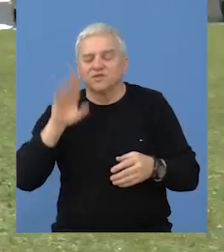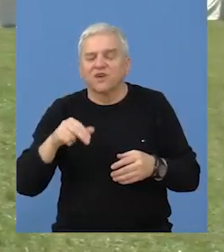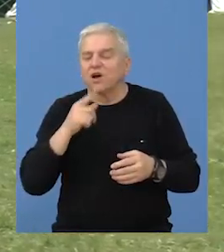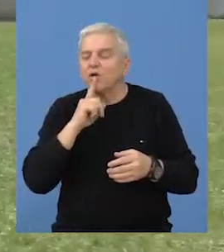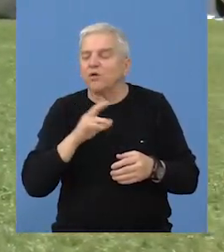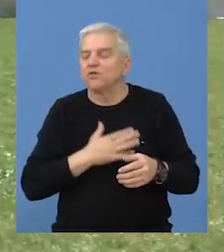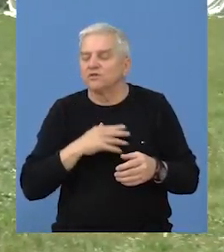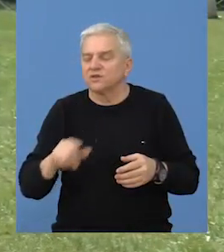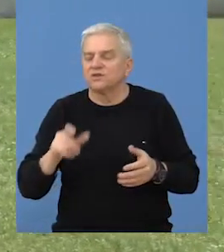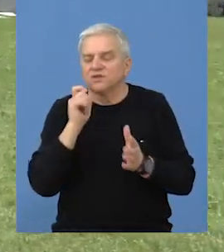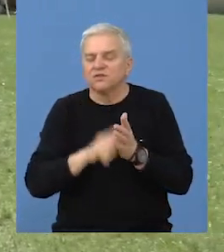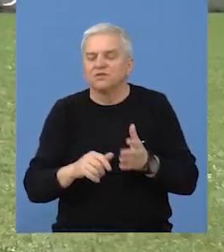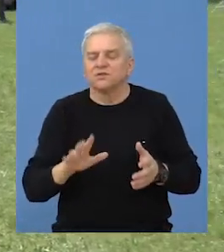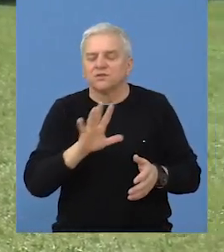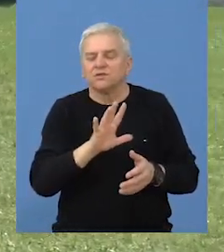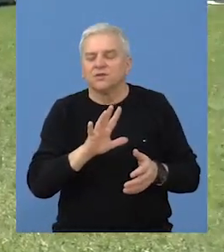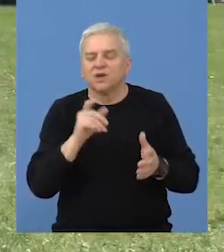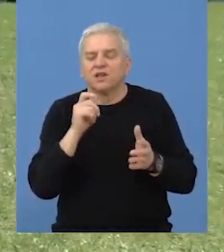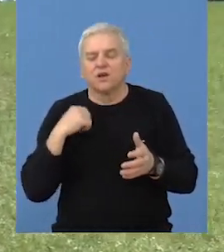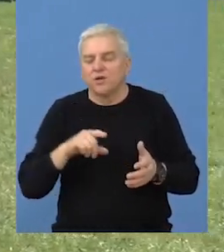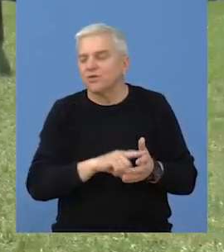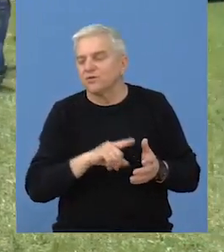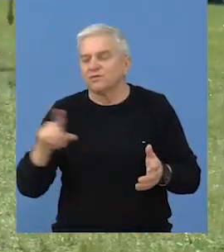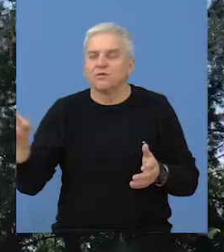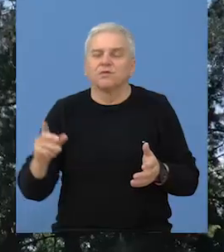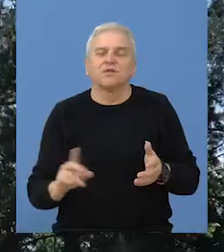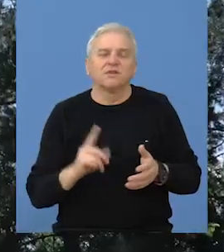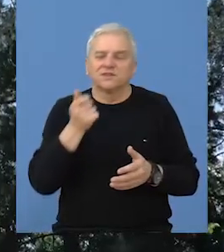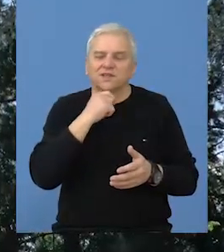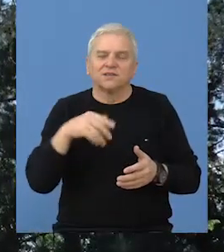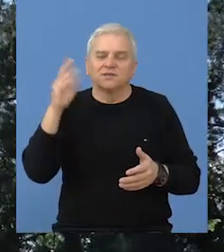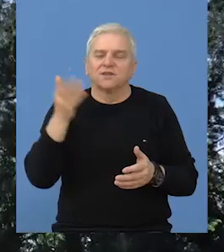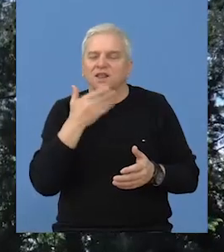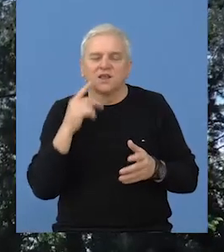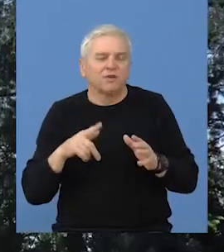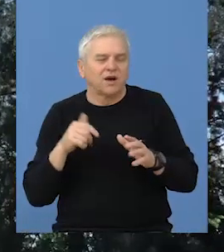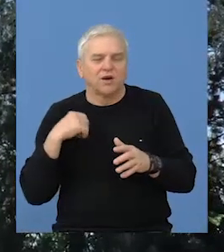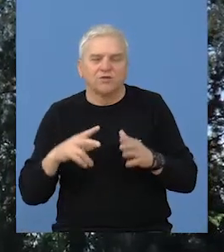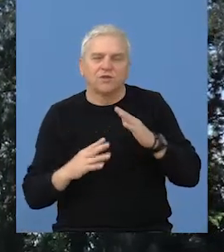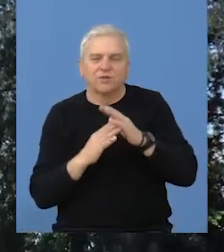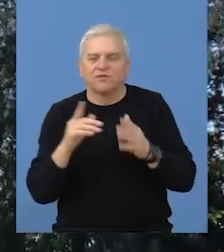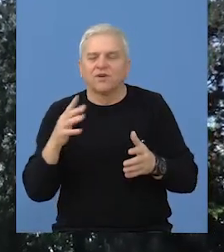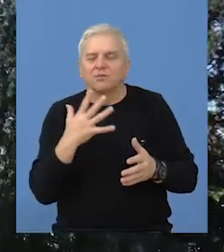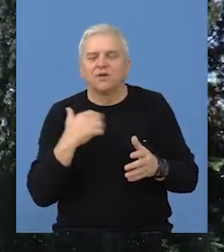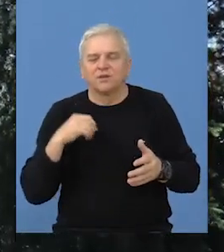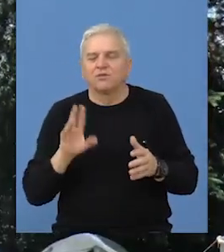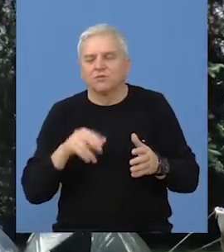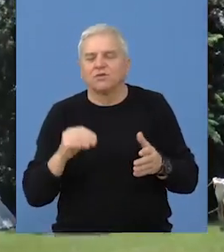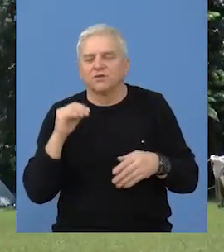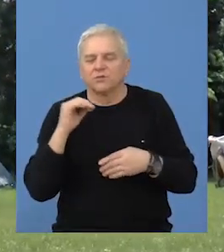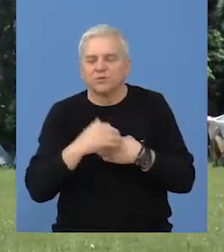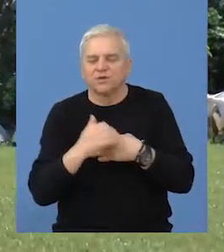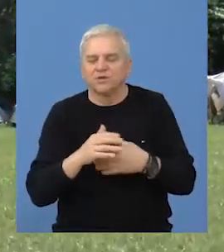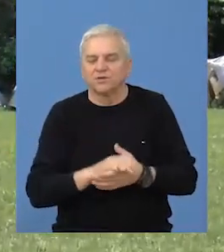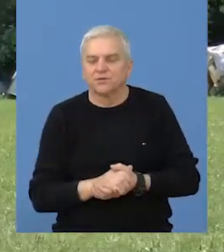se može svako dete, znači primamo članove od pet godina pa nadalje, nema ograničeno. Znači od pet godina